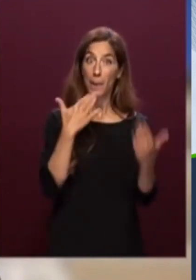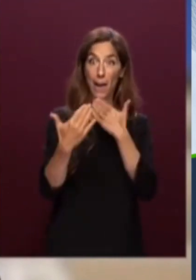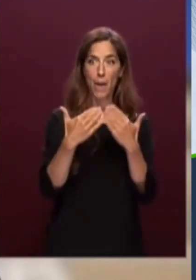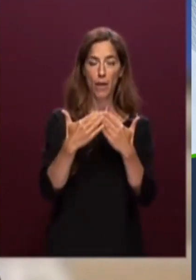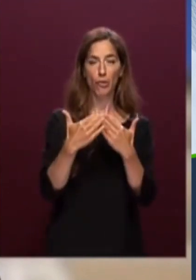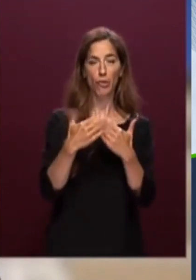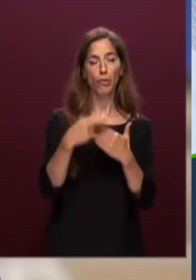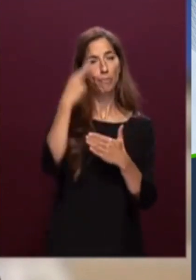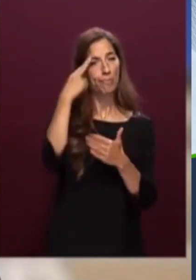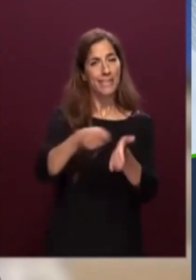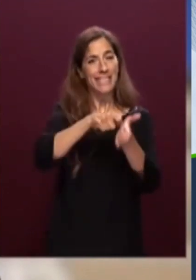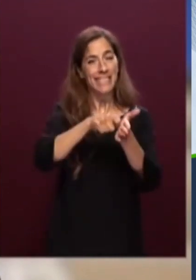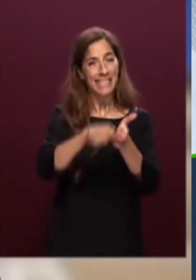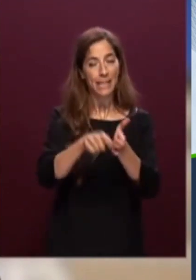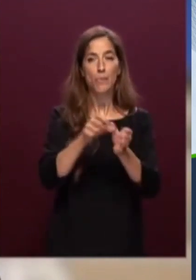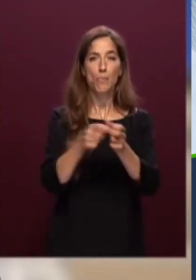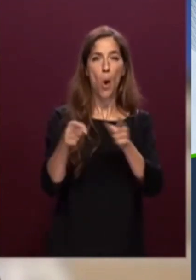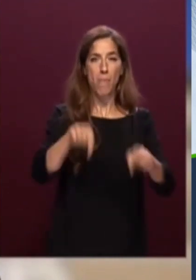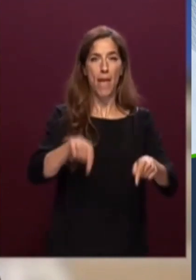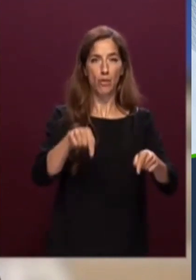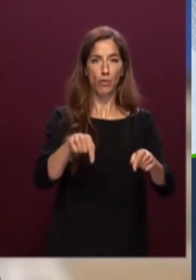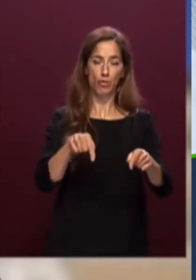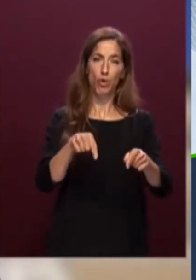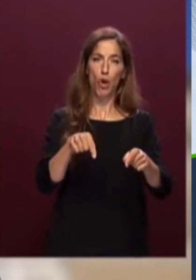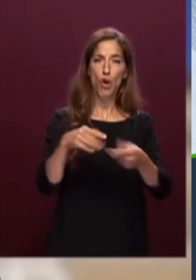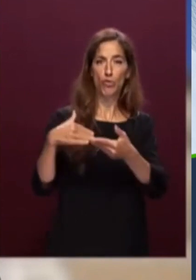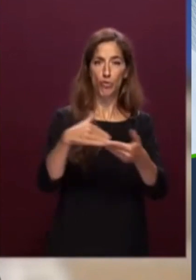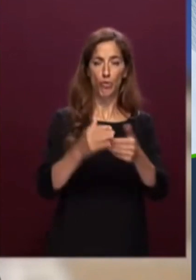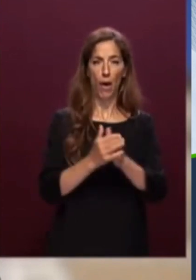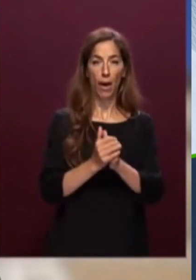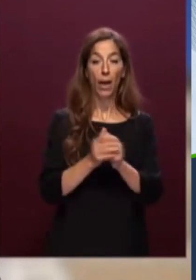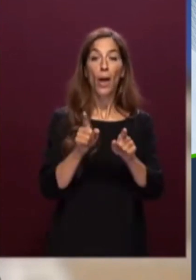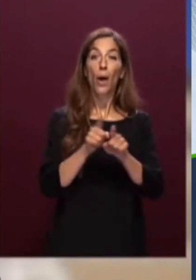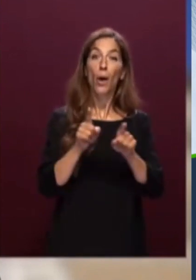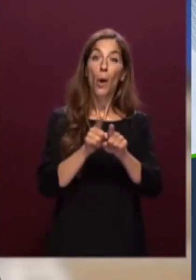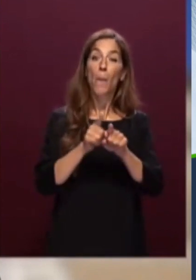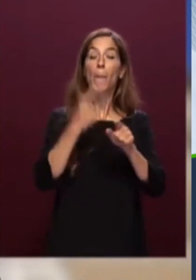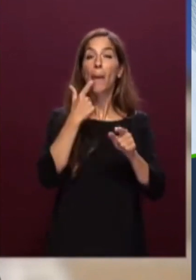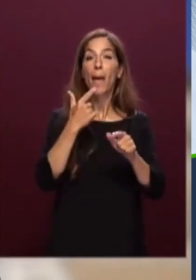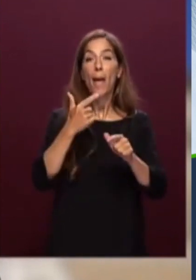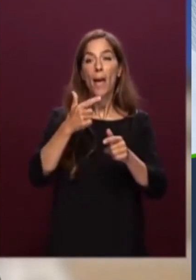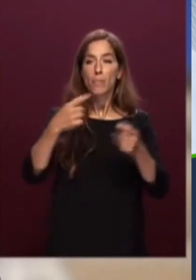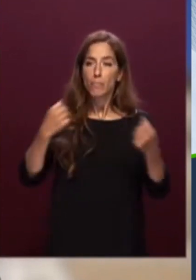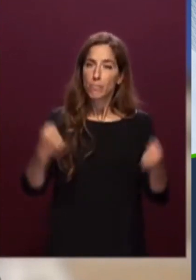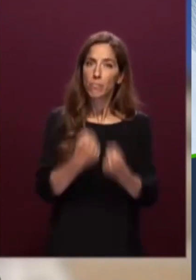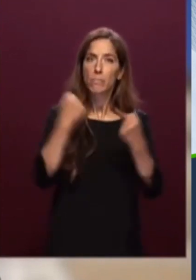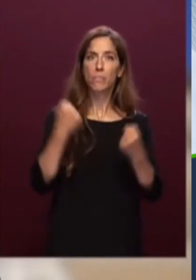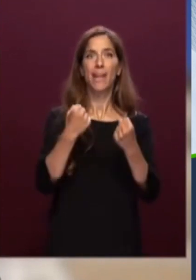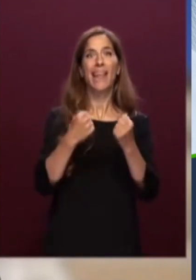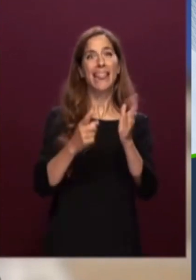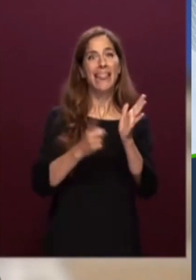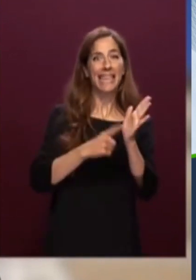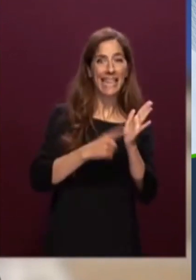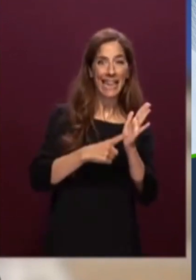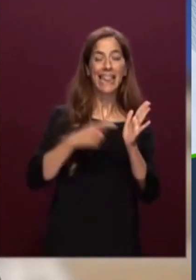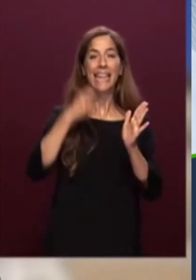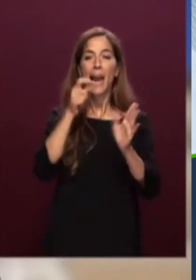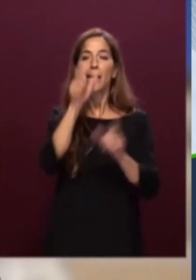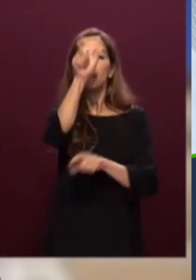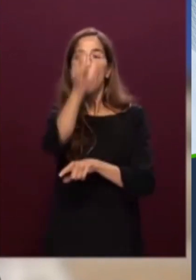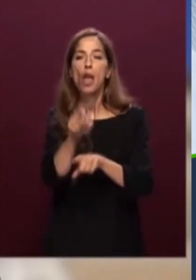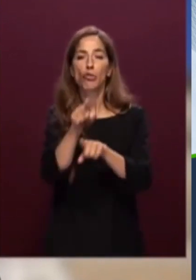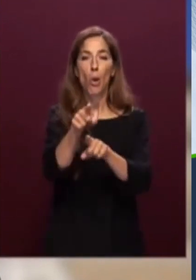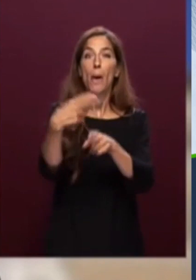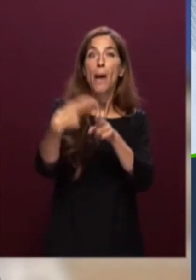quale promotore della tutela dei diritti e degli interessi che sono preordinati alla valorizzazione della persona e dei suoi bisogni